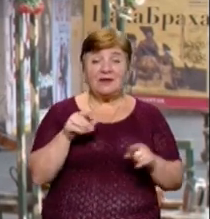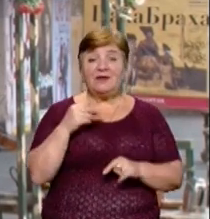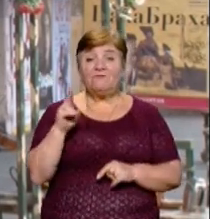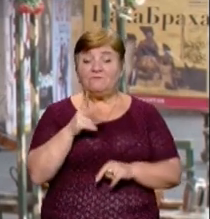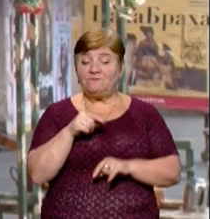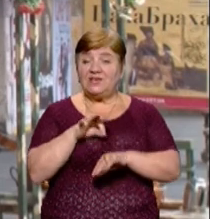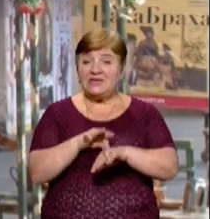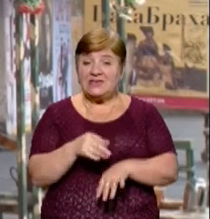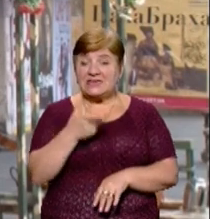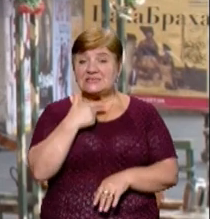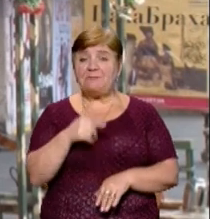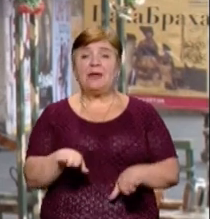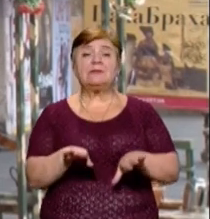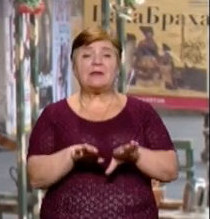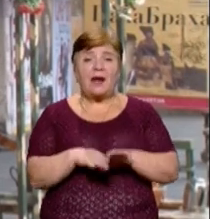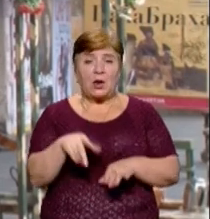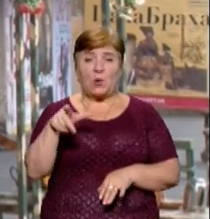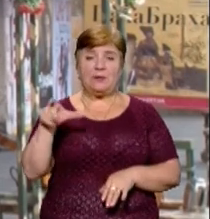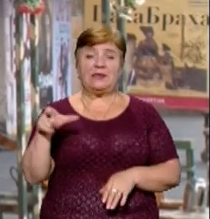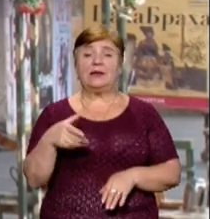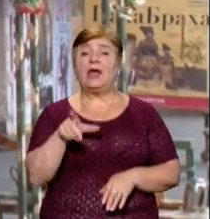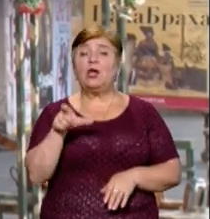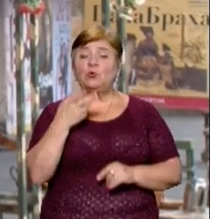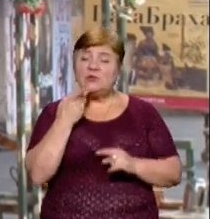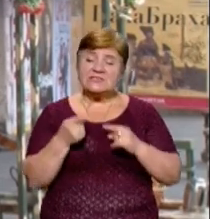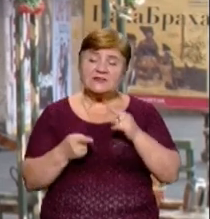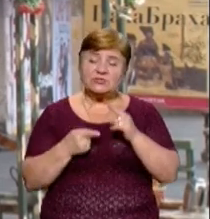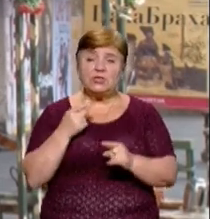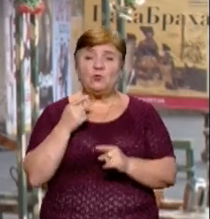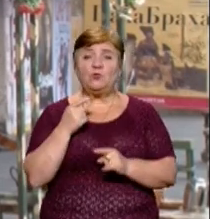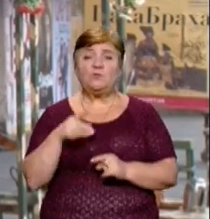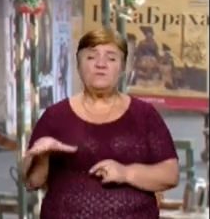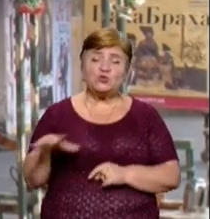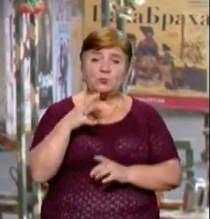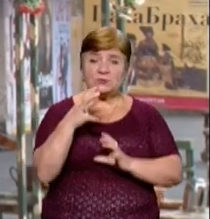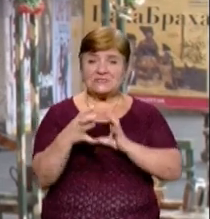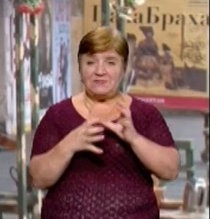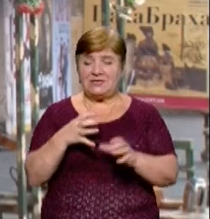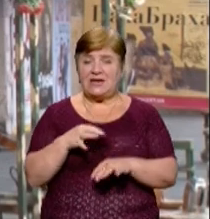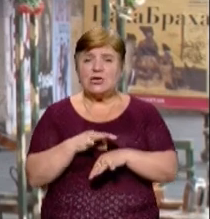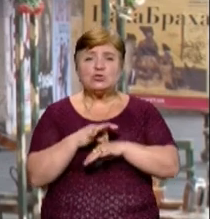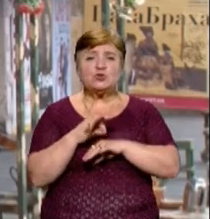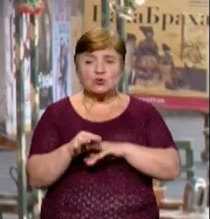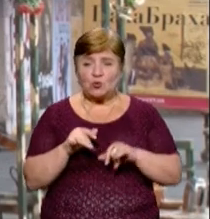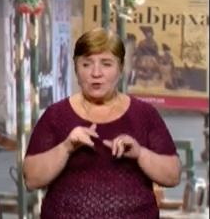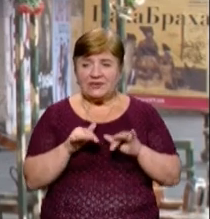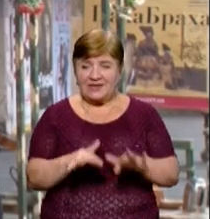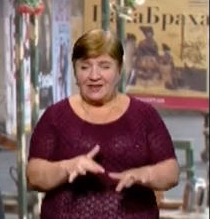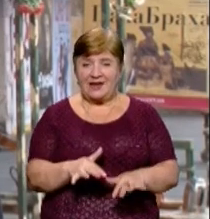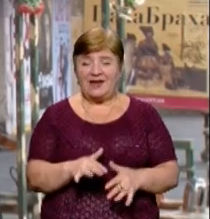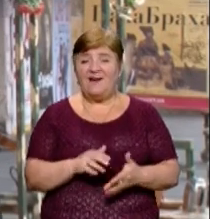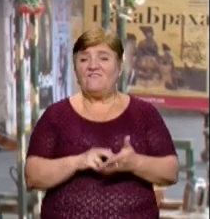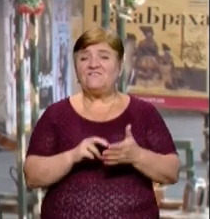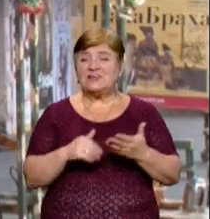ведіть себе саме так, громадяни, а люди завжди у всьому світі стараються з-під цього жорсткого діяла вистрибнути,